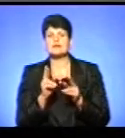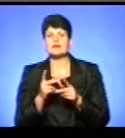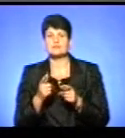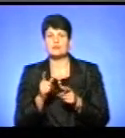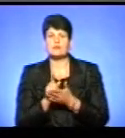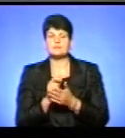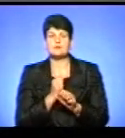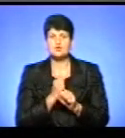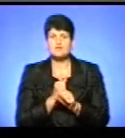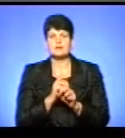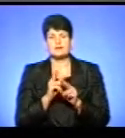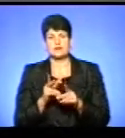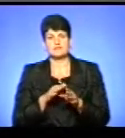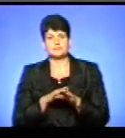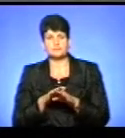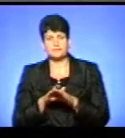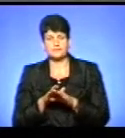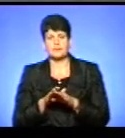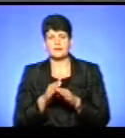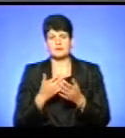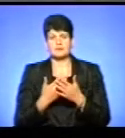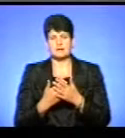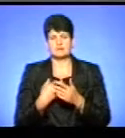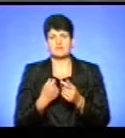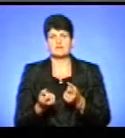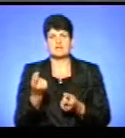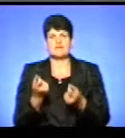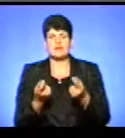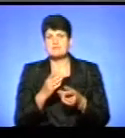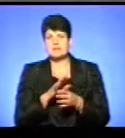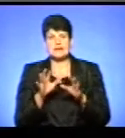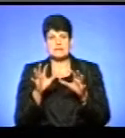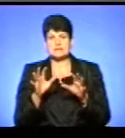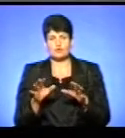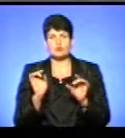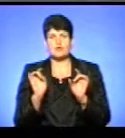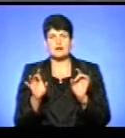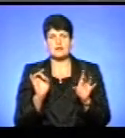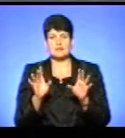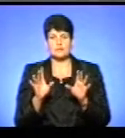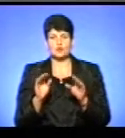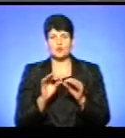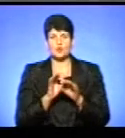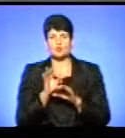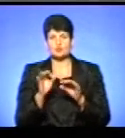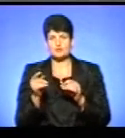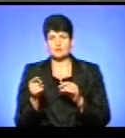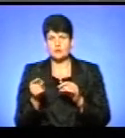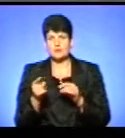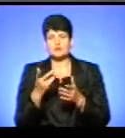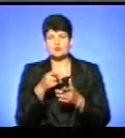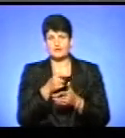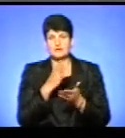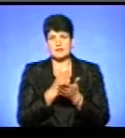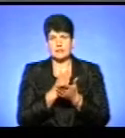працювати, як здійснюється. Для прикладу скажу, наприклад, якщо ми виявляємо незаконну рекламну конструкцію у місті Тернополі, якщо вона розміщена на